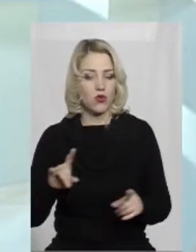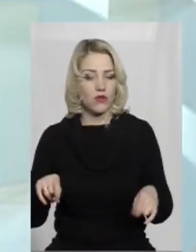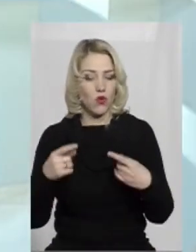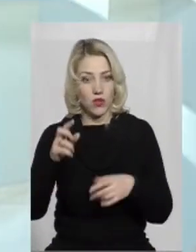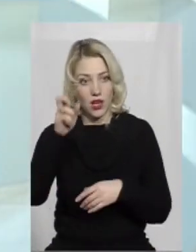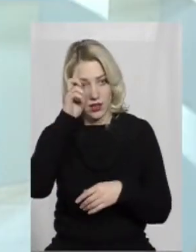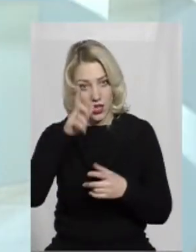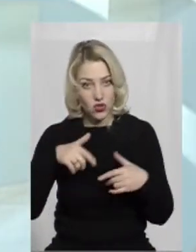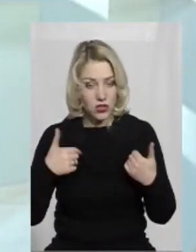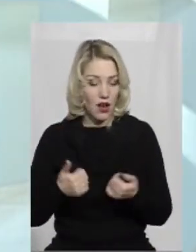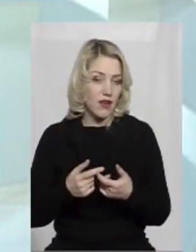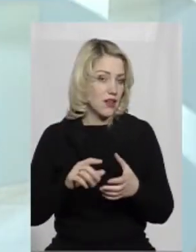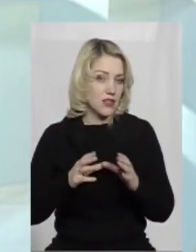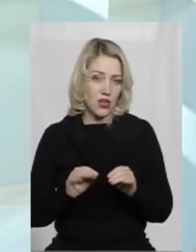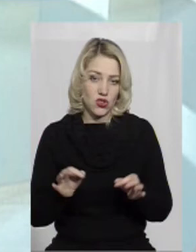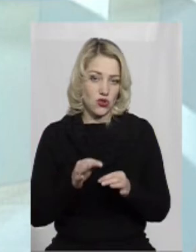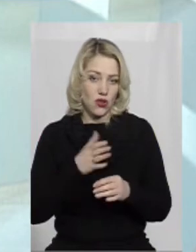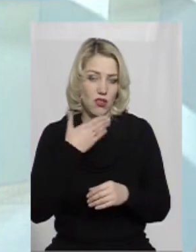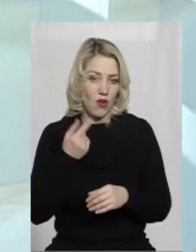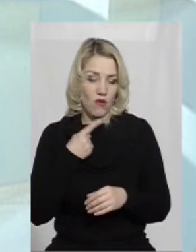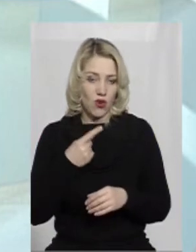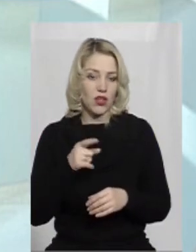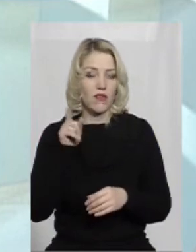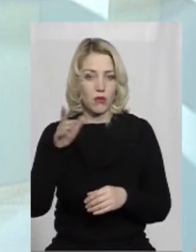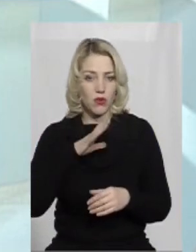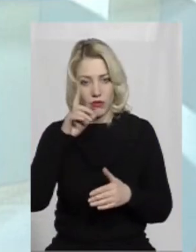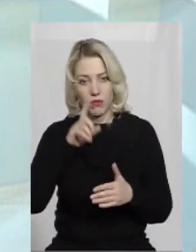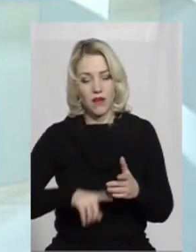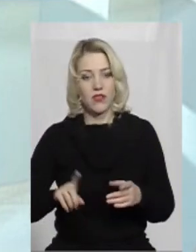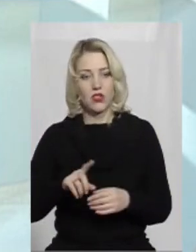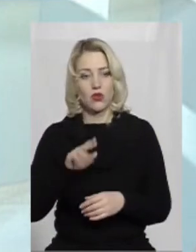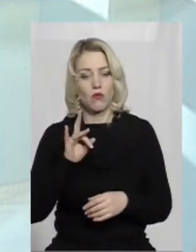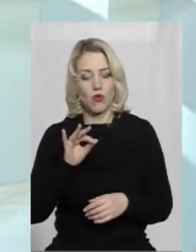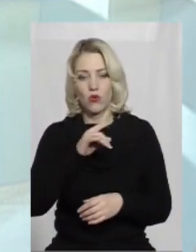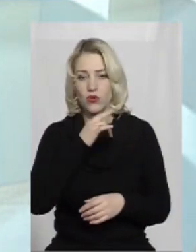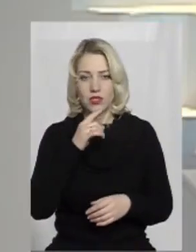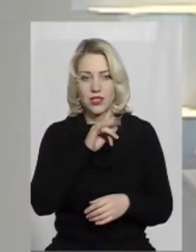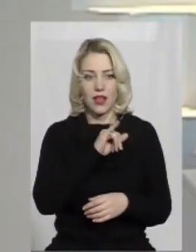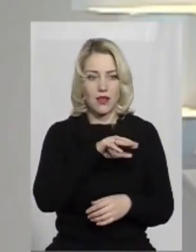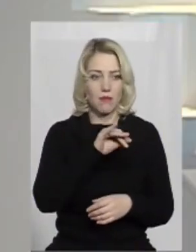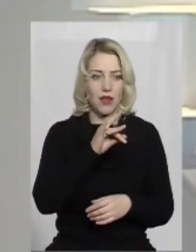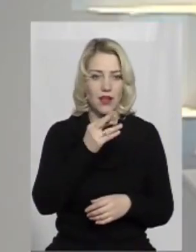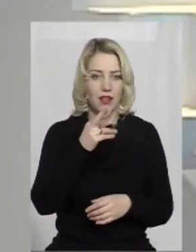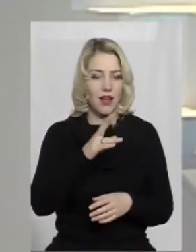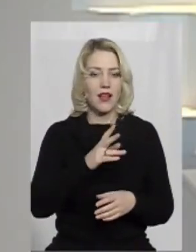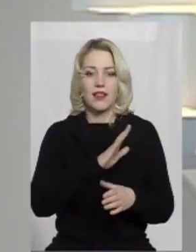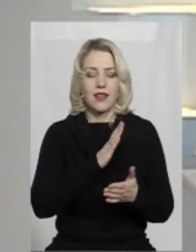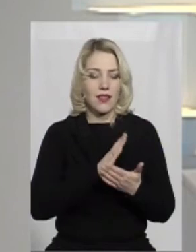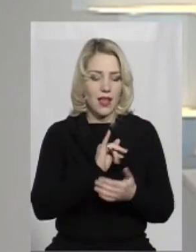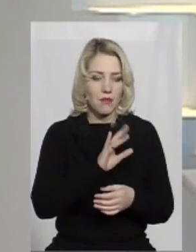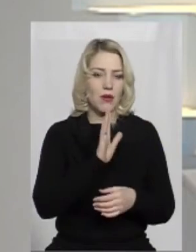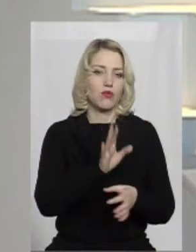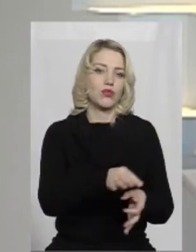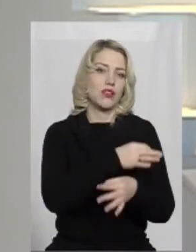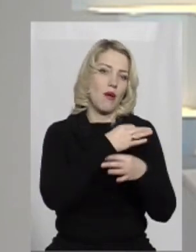держави, на жаль, вони нічого не говорили, вони були впевнені, що російська імперія вже не є імперією, вона стане демократичною